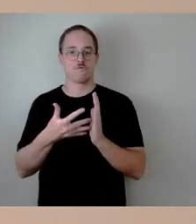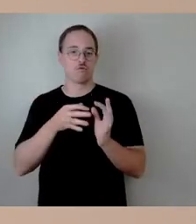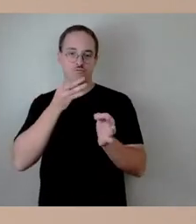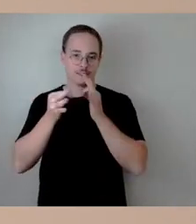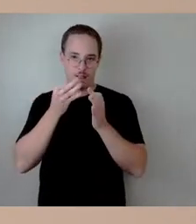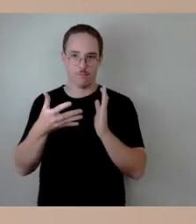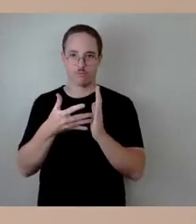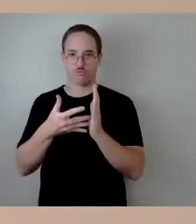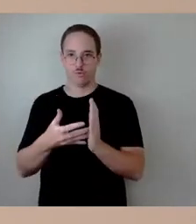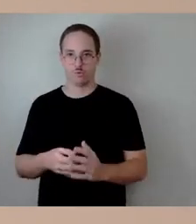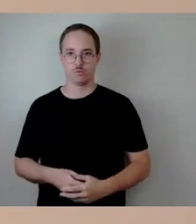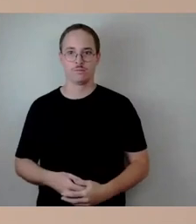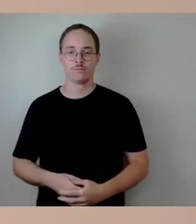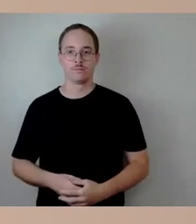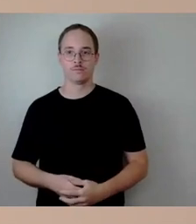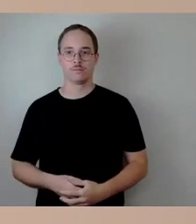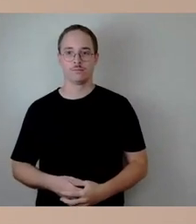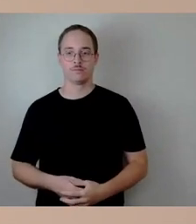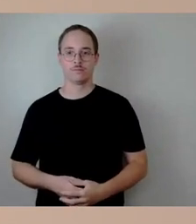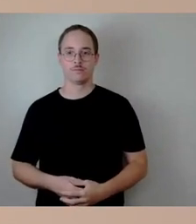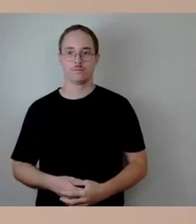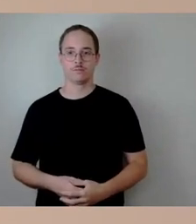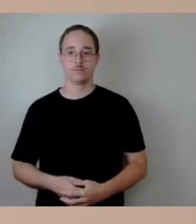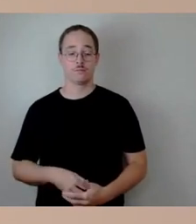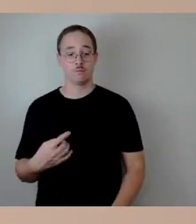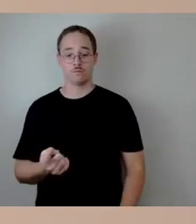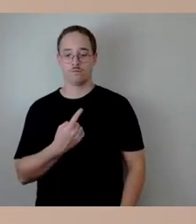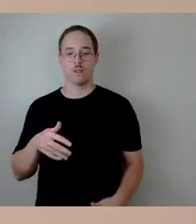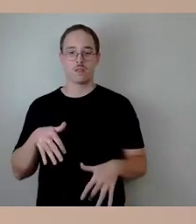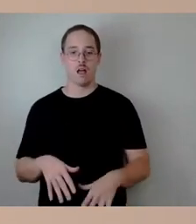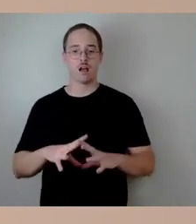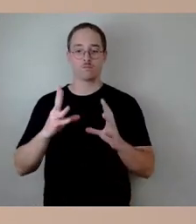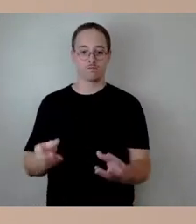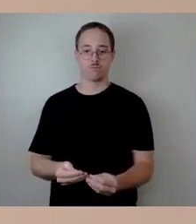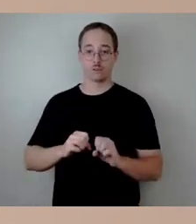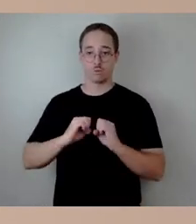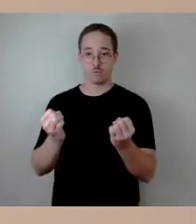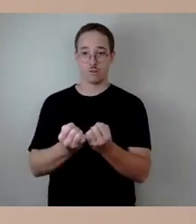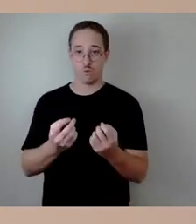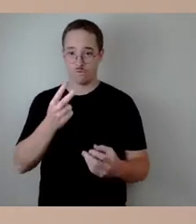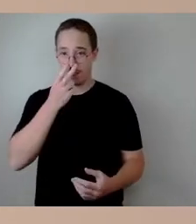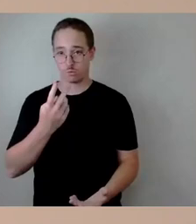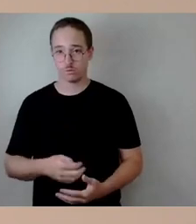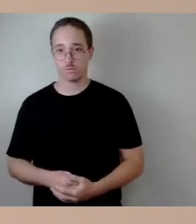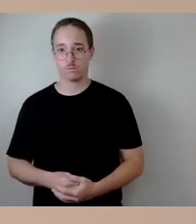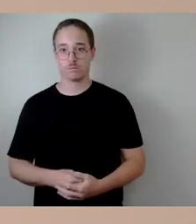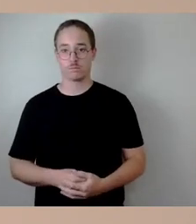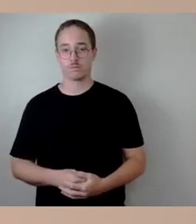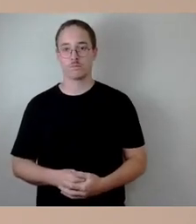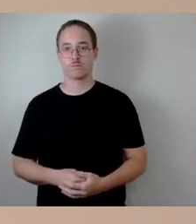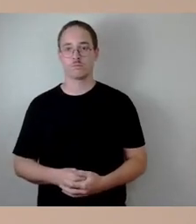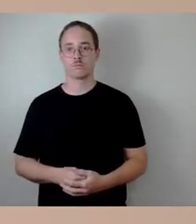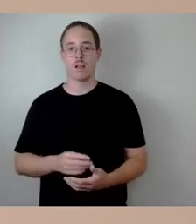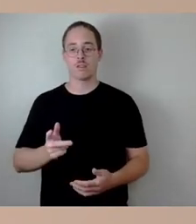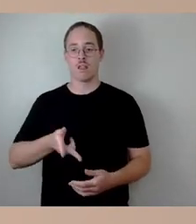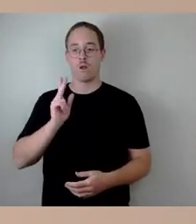insgesamt die Situation, dass wir 314